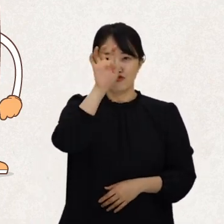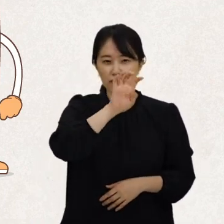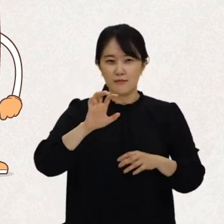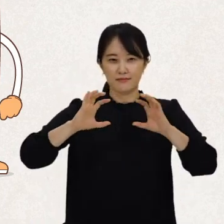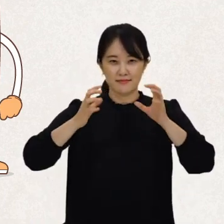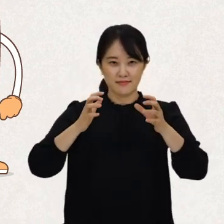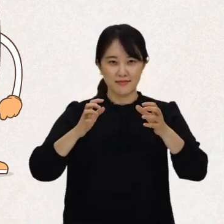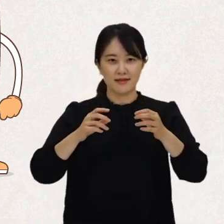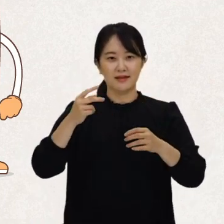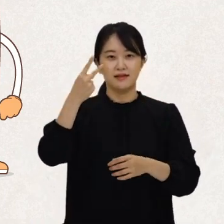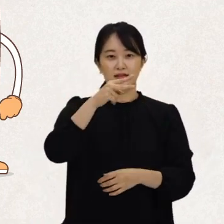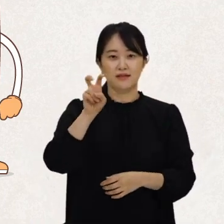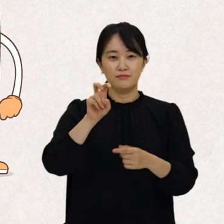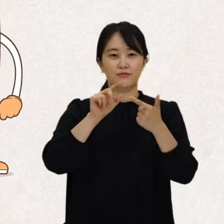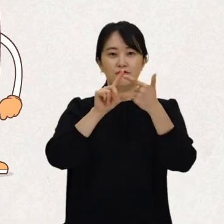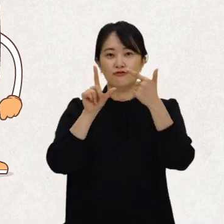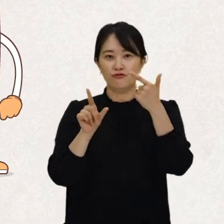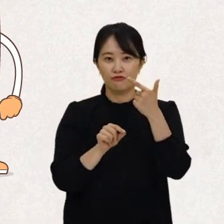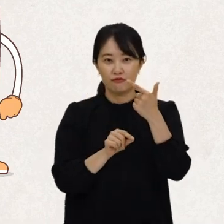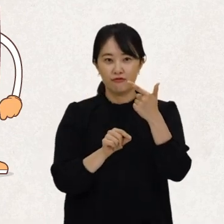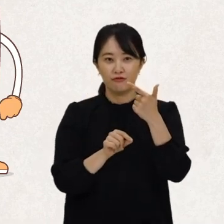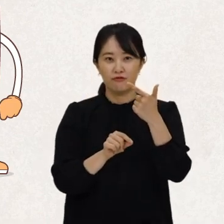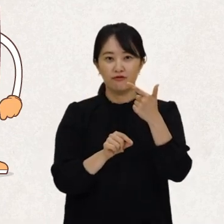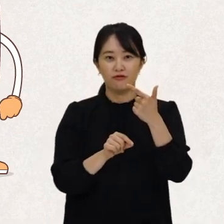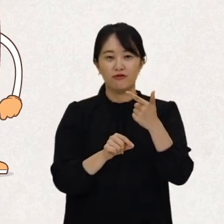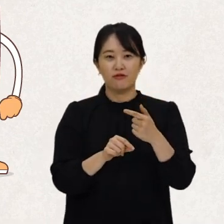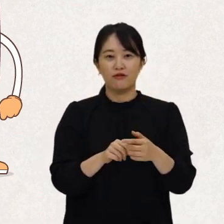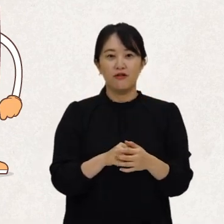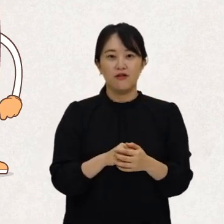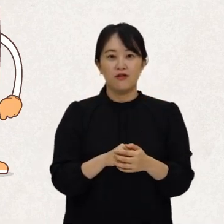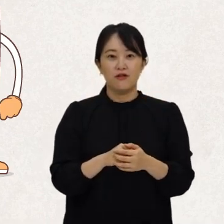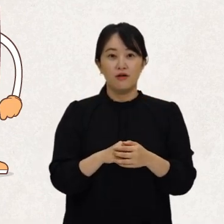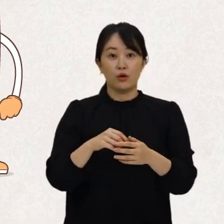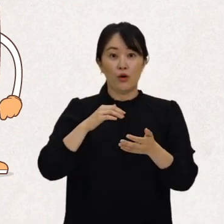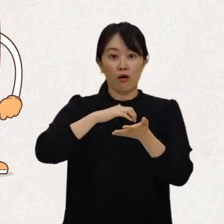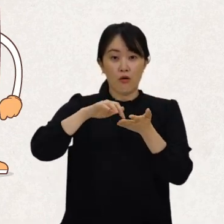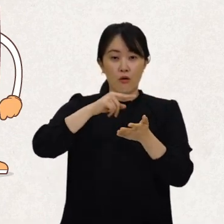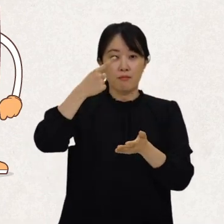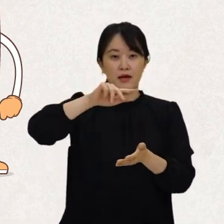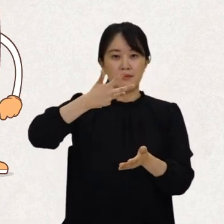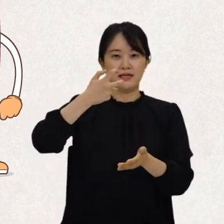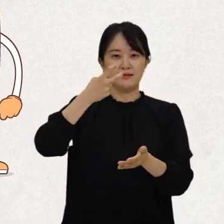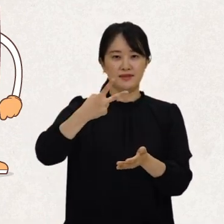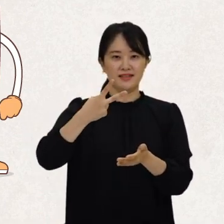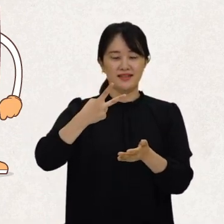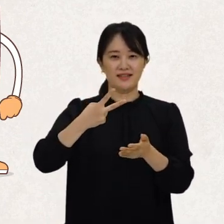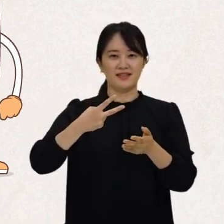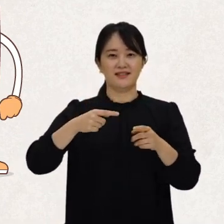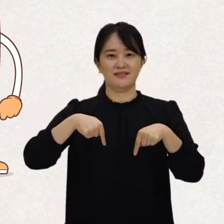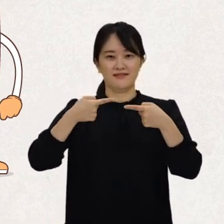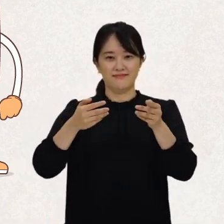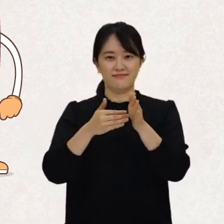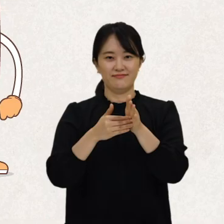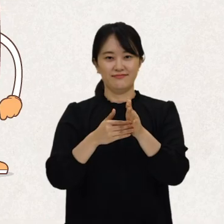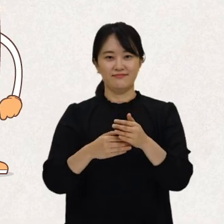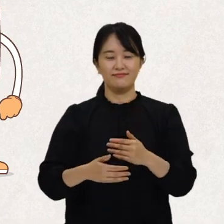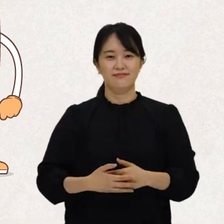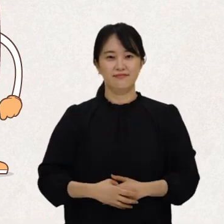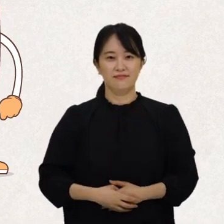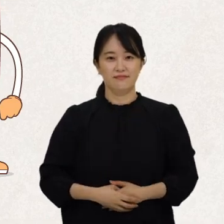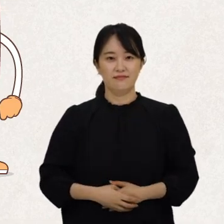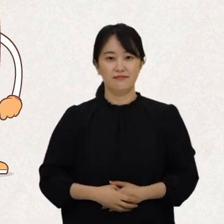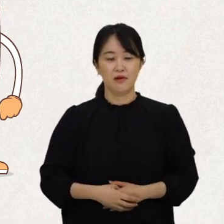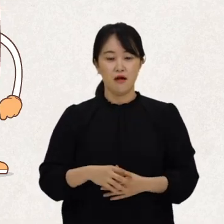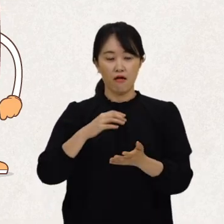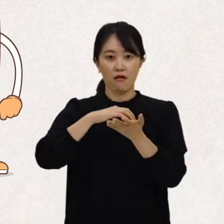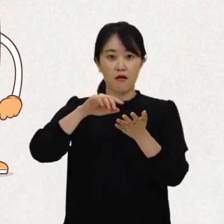최근인 2020년 6월, 샌드루시아까지 총 182개국이 비준했답니다. 세계